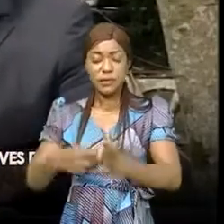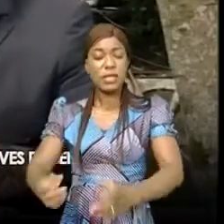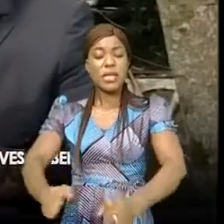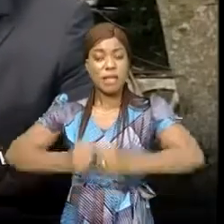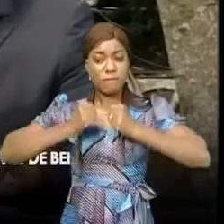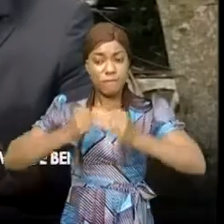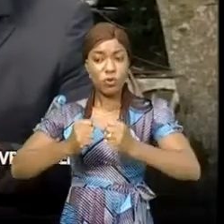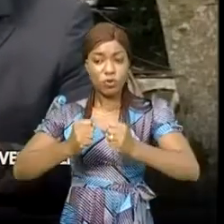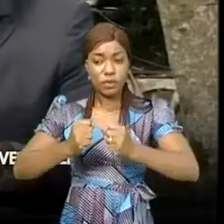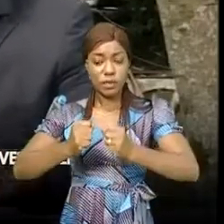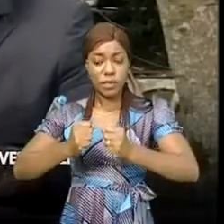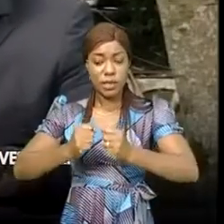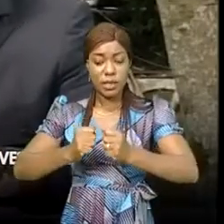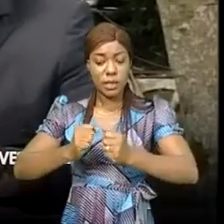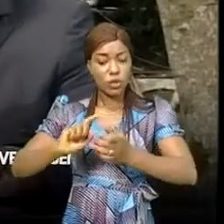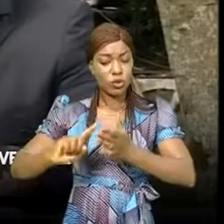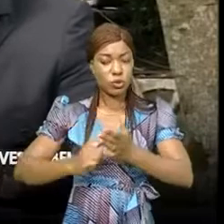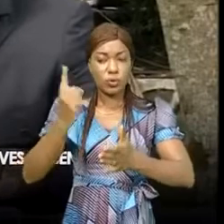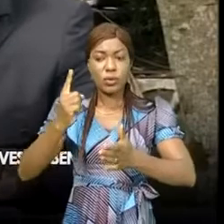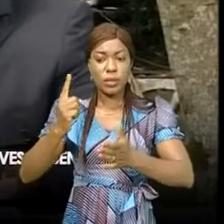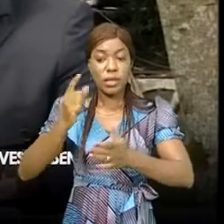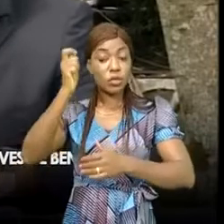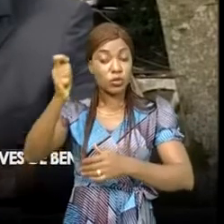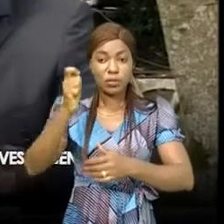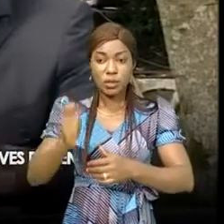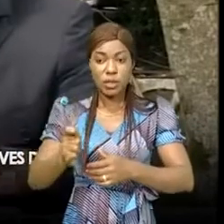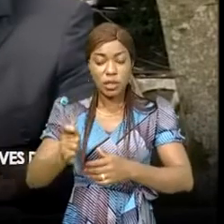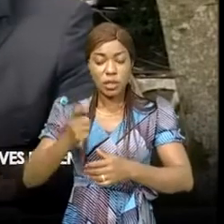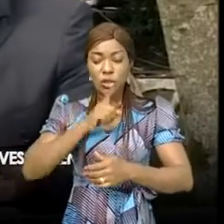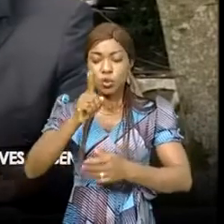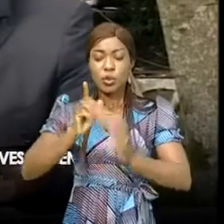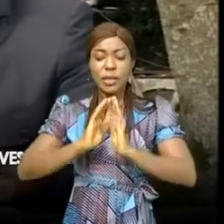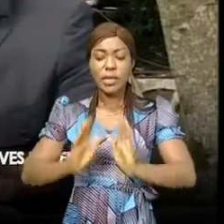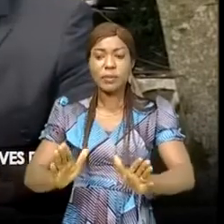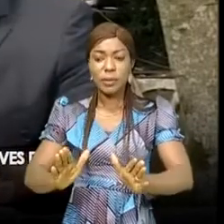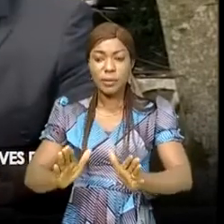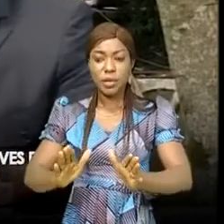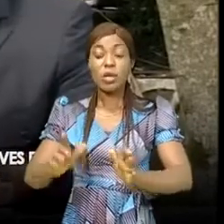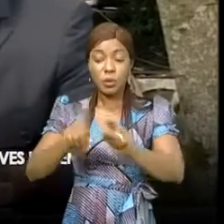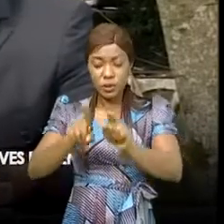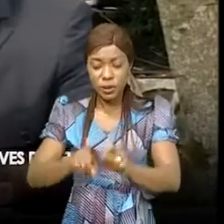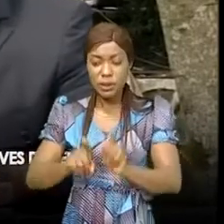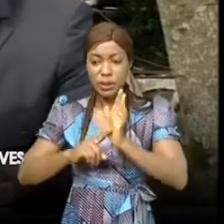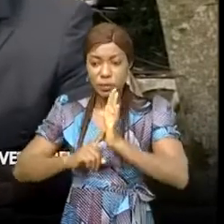telle que seuls les militaires sont capables de le démontrer.